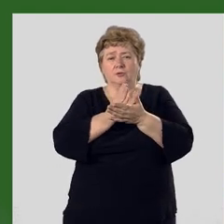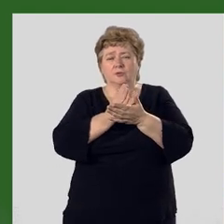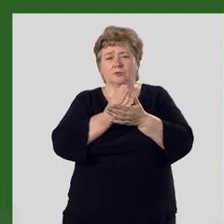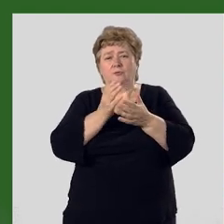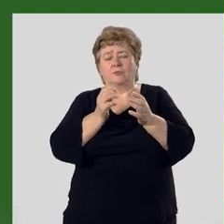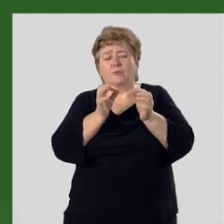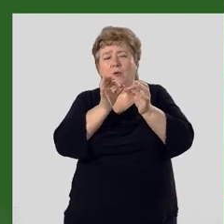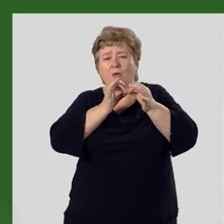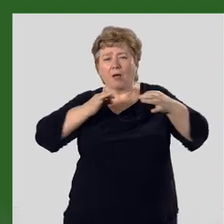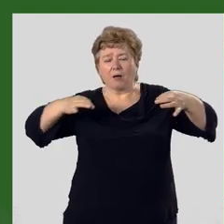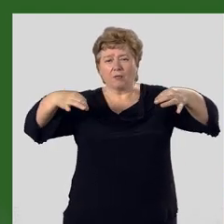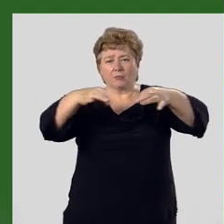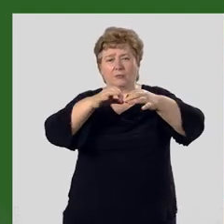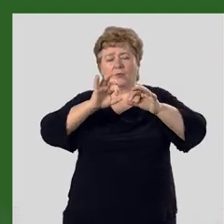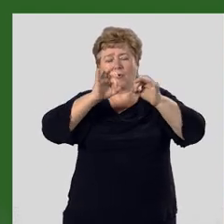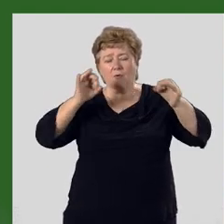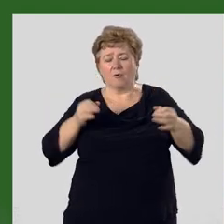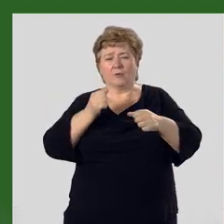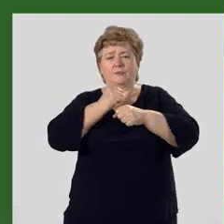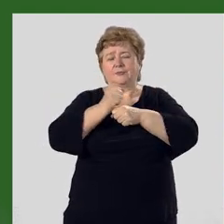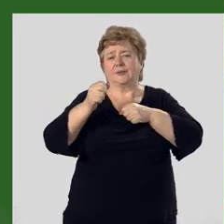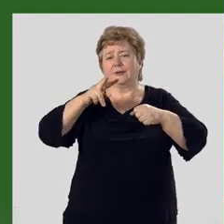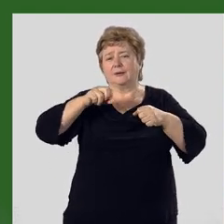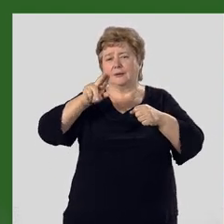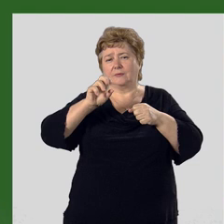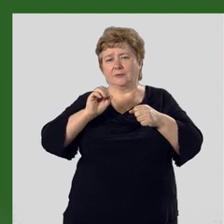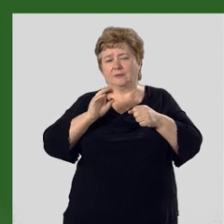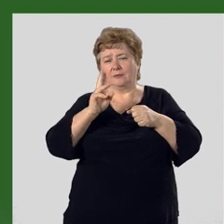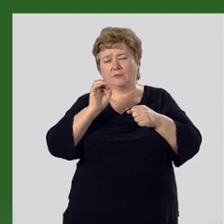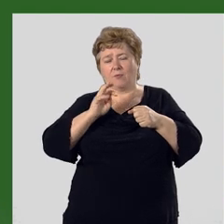округлую форму, выработанные ледником.